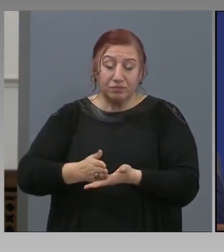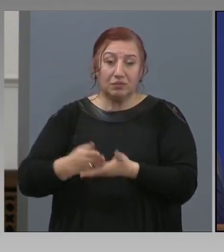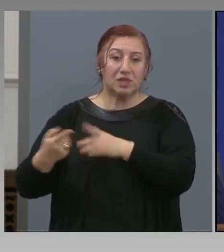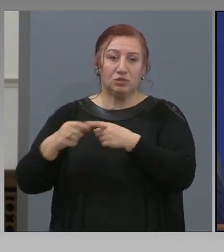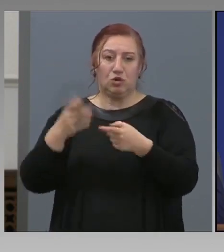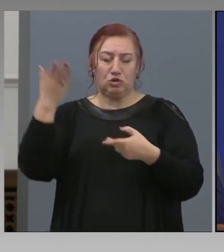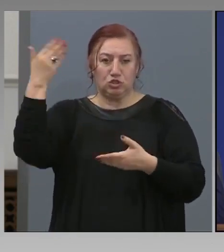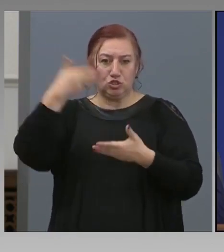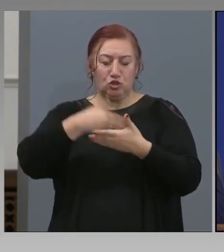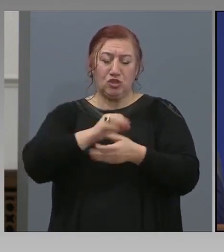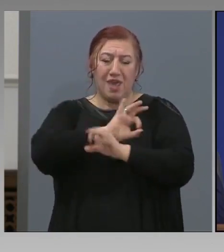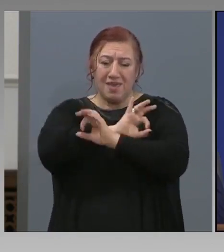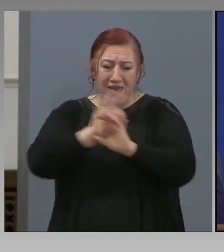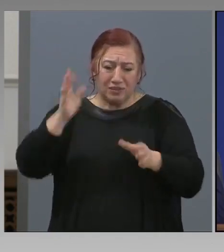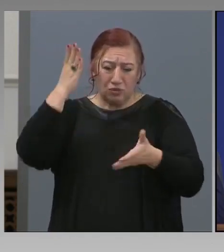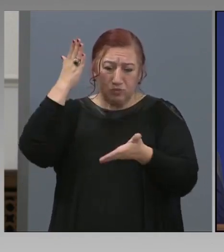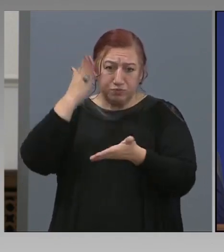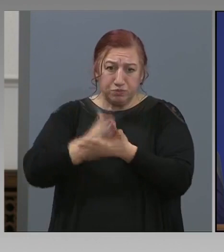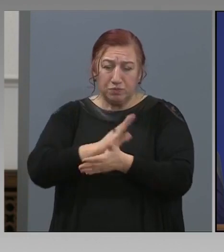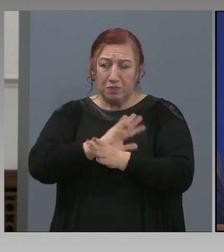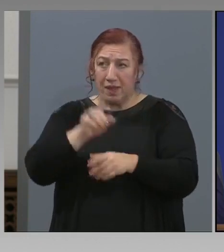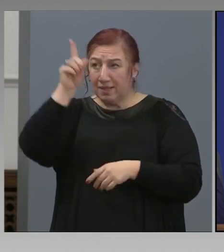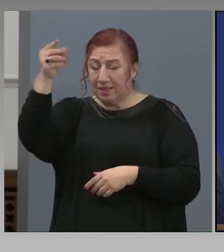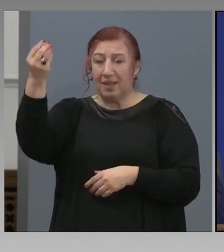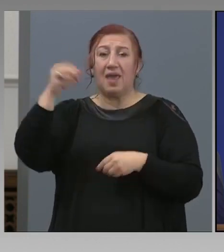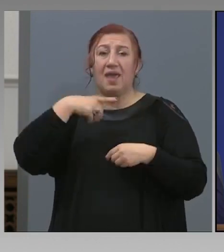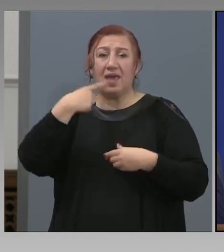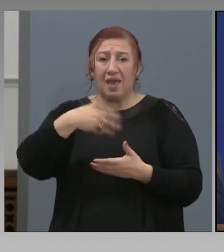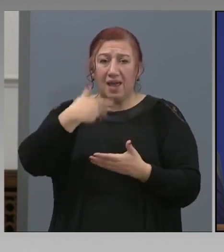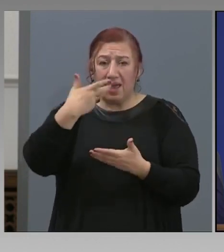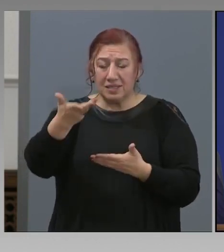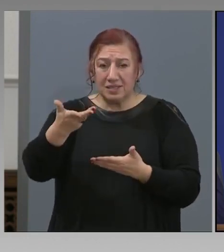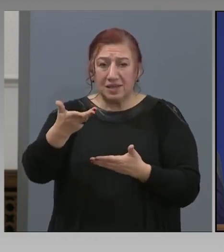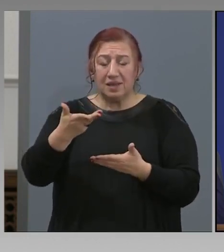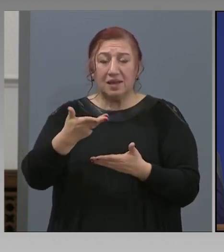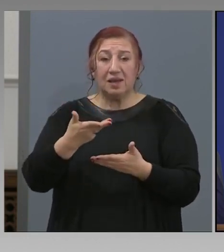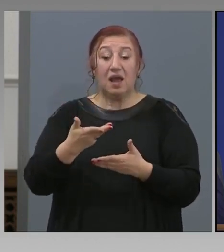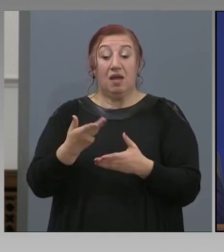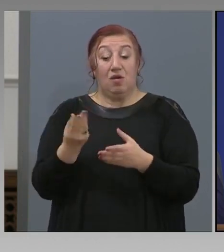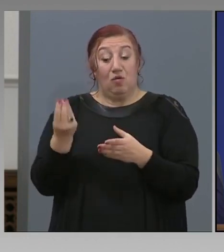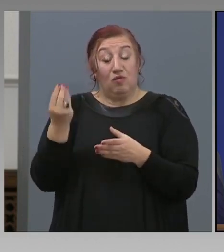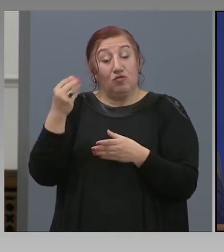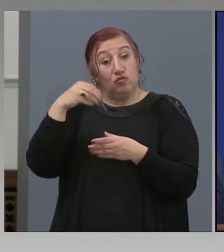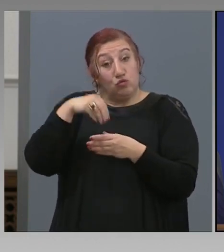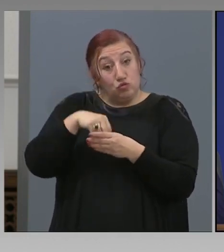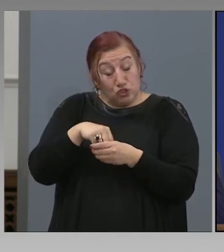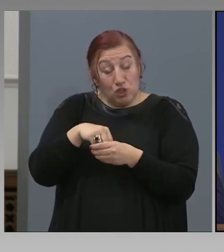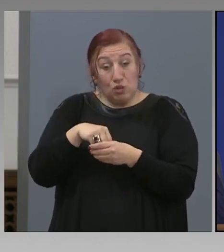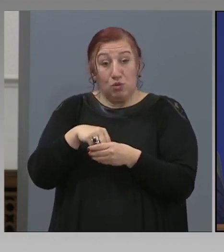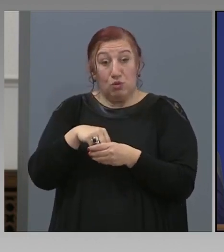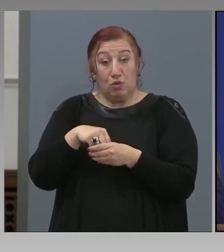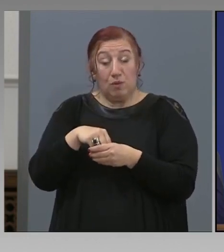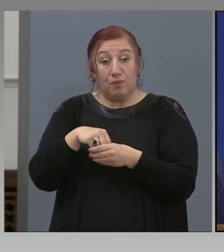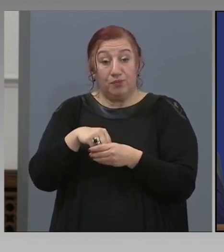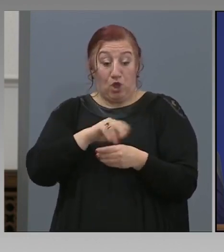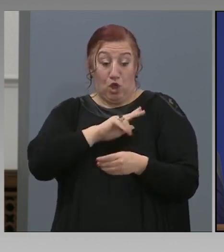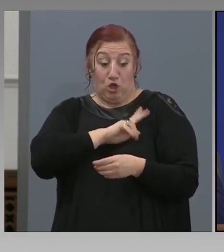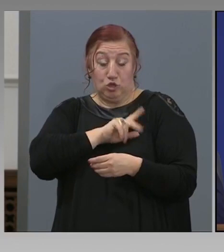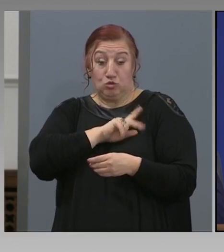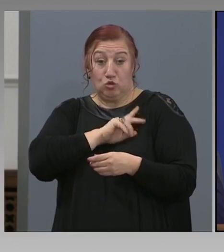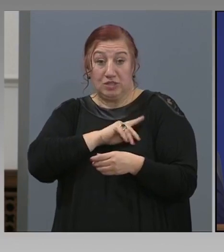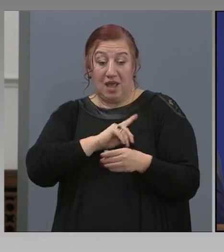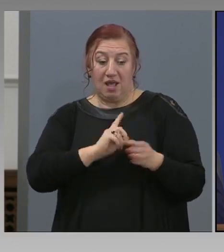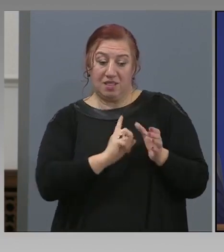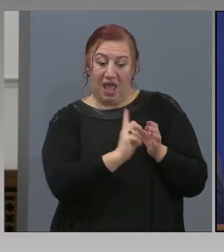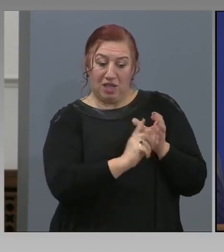Ясно и категорично се произнесе, че, включително да... Социалната изолация